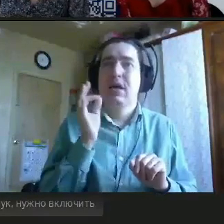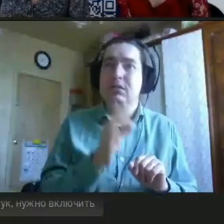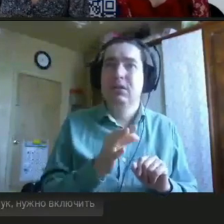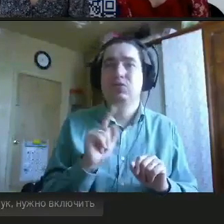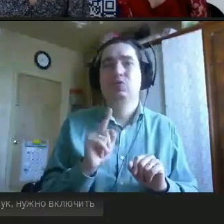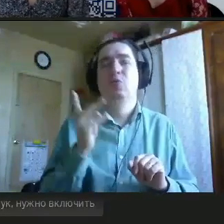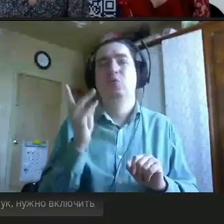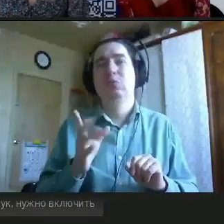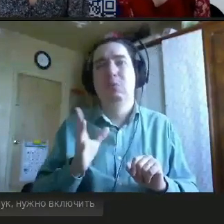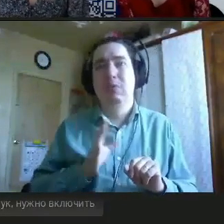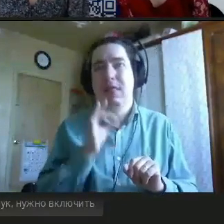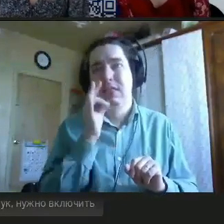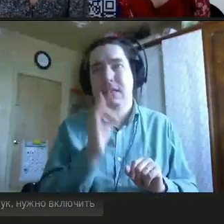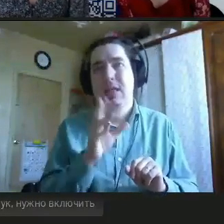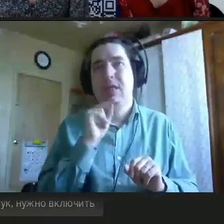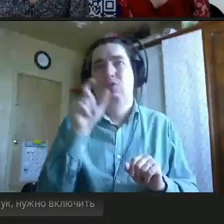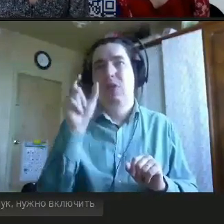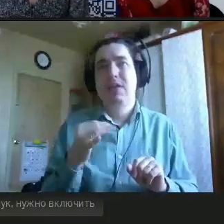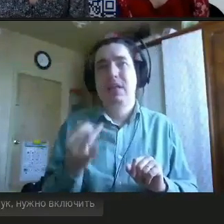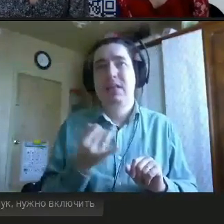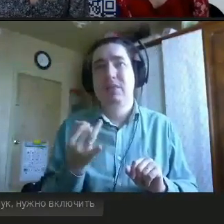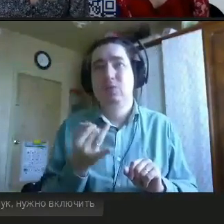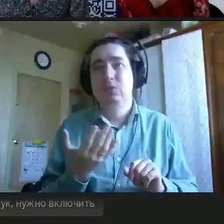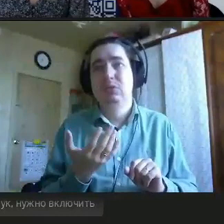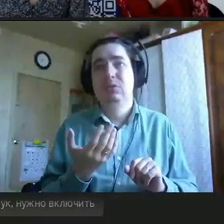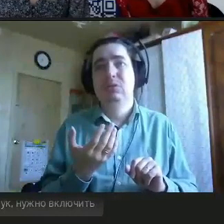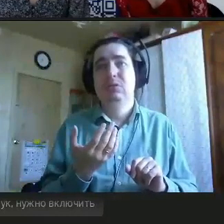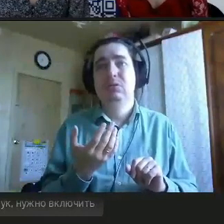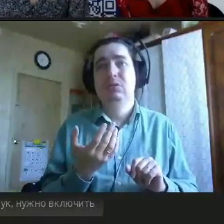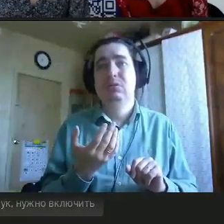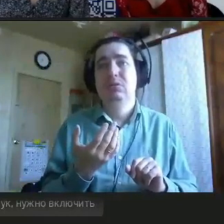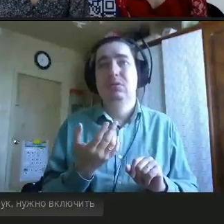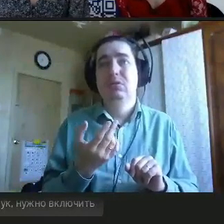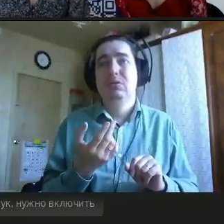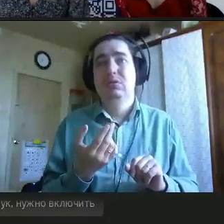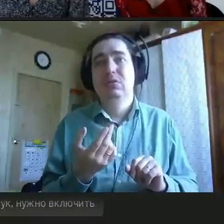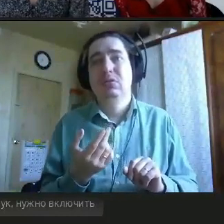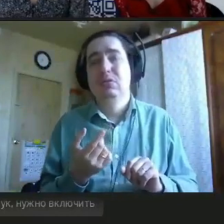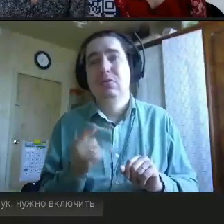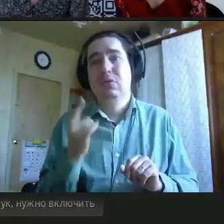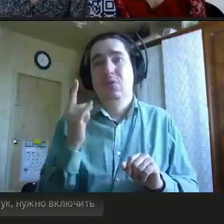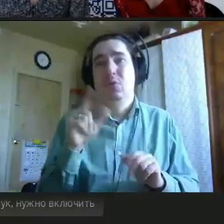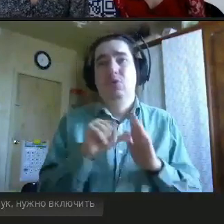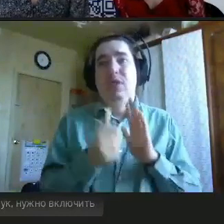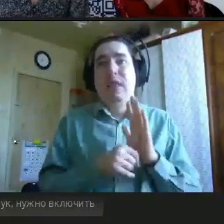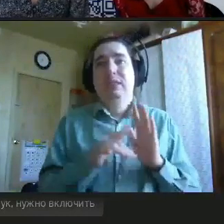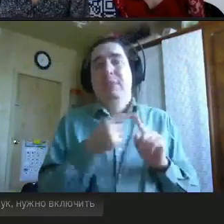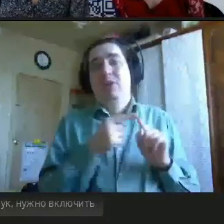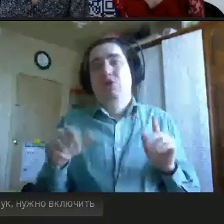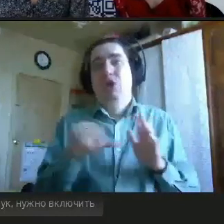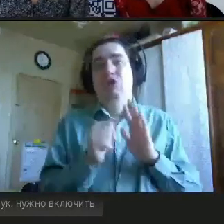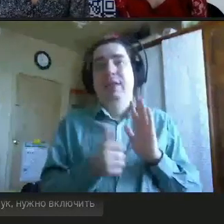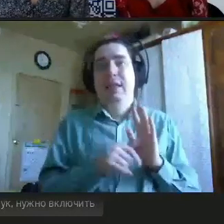нужно говорить людям, которые интересуются о его диагнозе, мы услышали примерно следующее, что ему сейчас 16 лет. И на протяжении 16